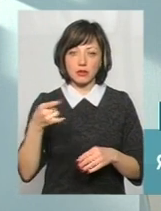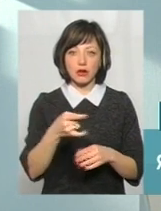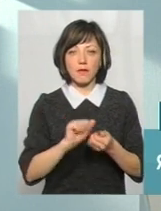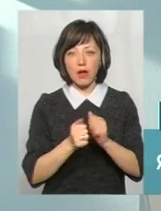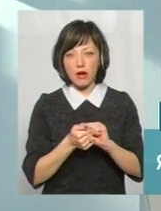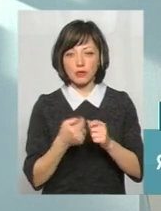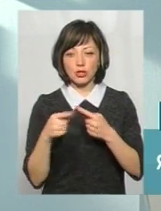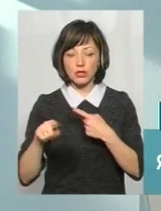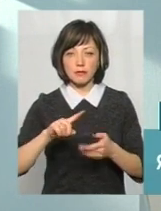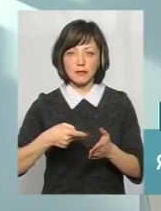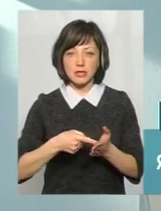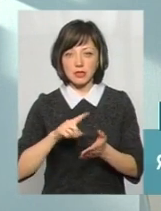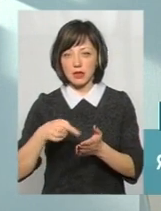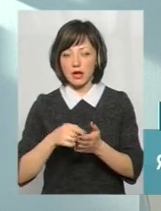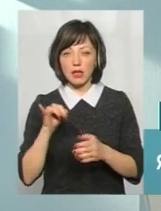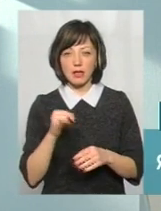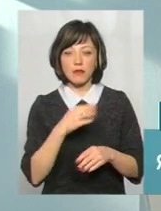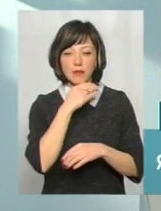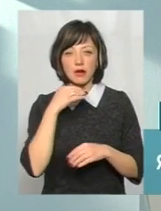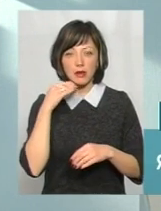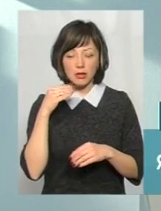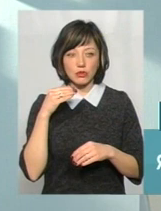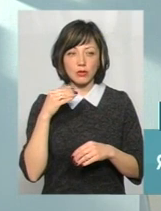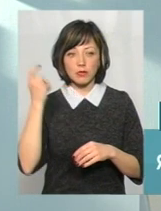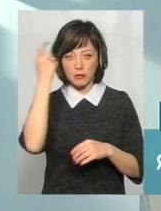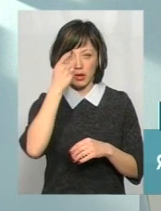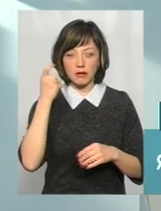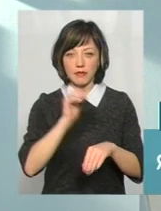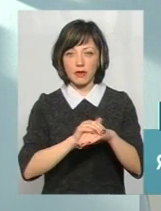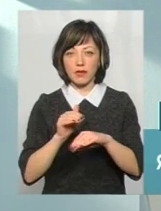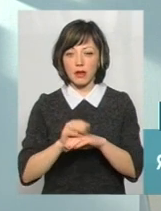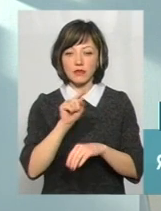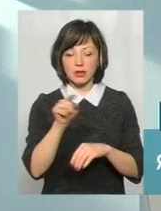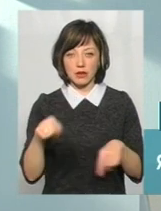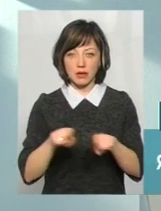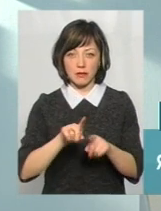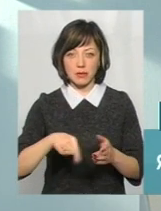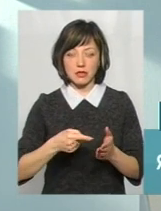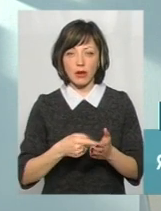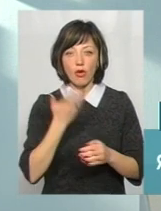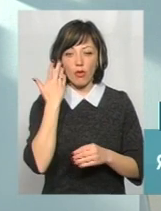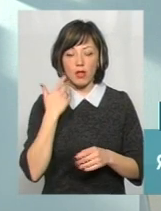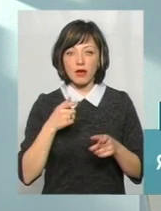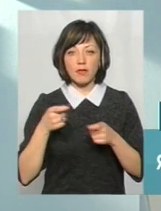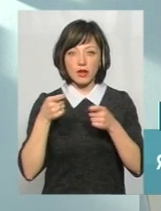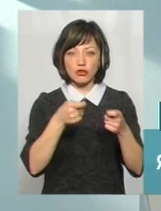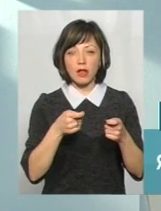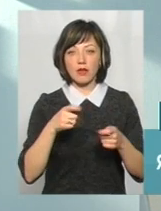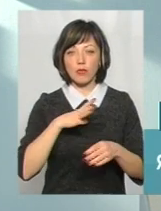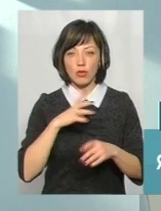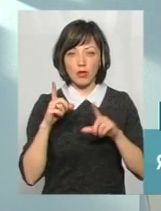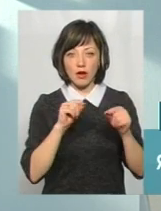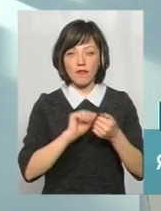'янець чи в інші міста, і досить велика кількість п'яних ми виявляємо саме в таких містях. Тобто, коли ми виїжджали в Кам'янець, ми